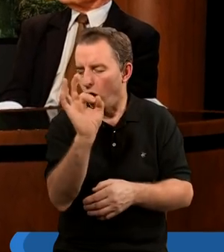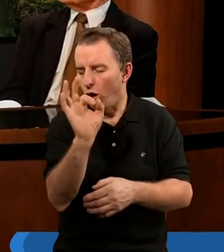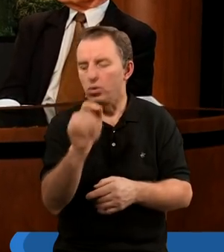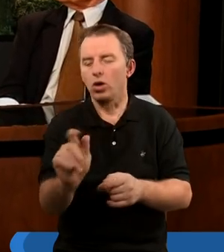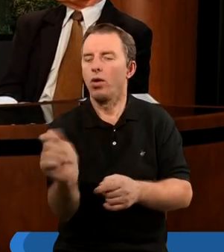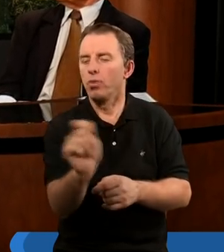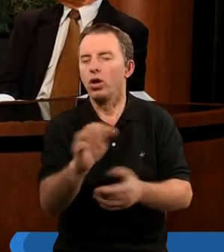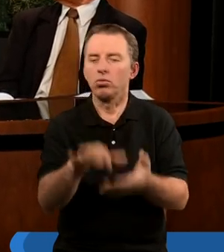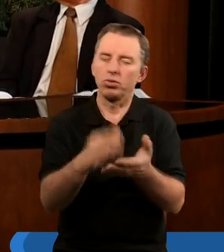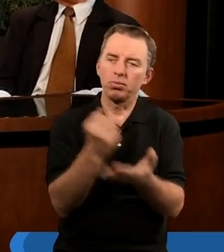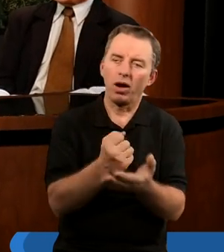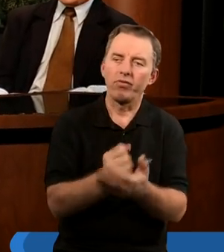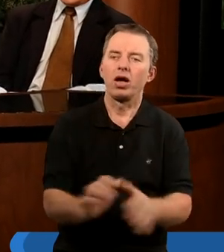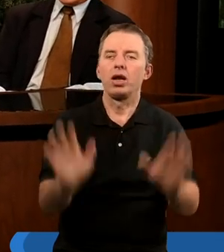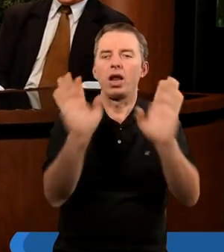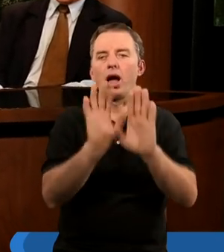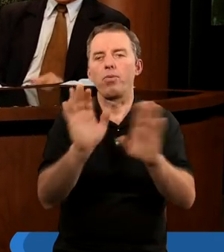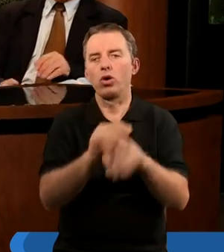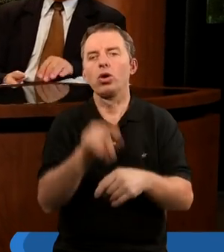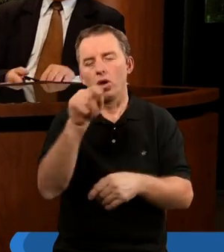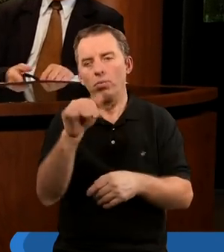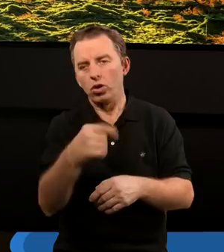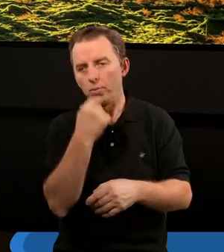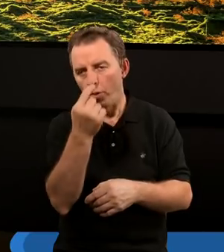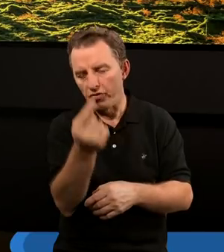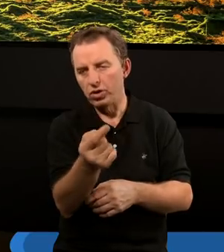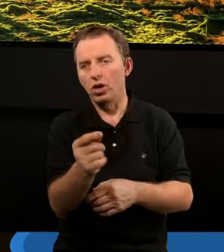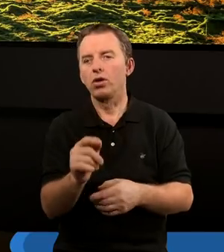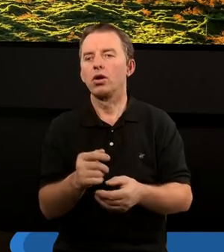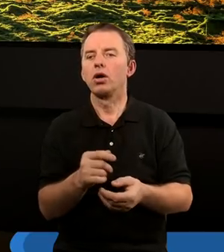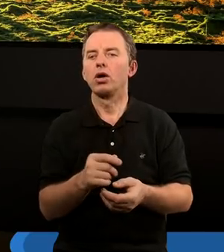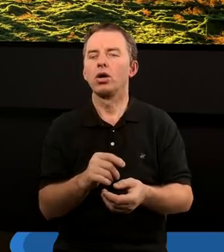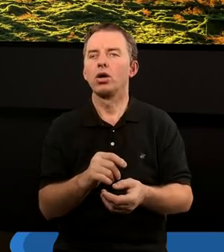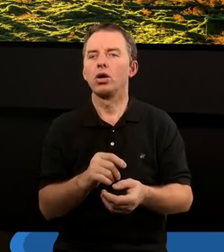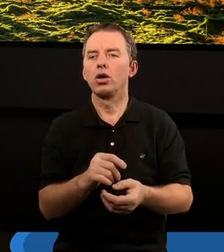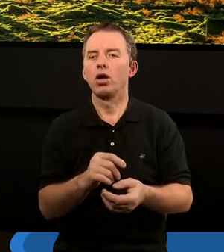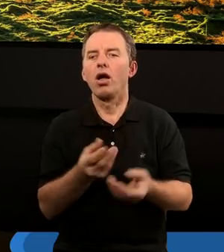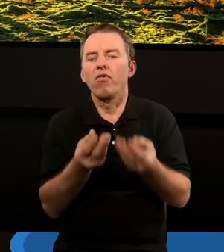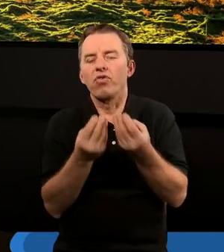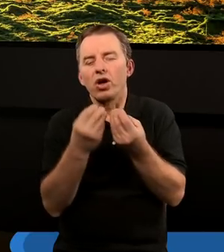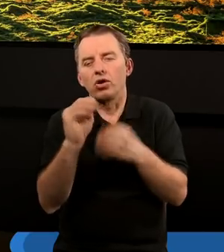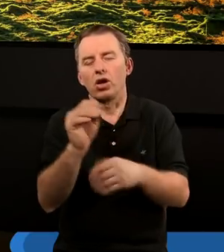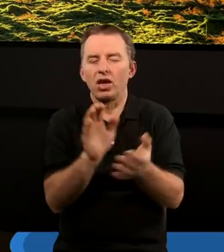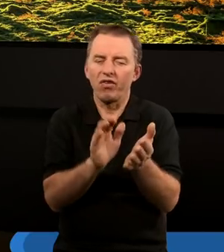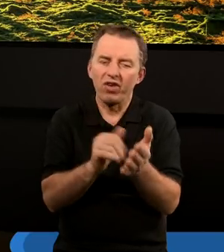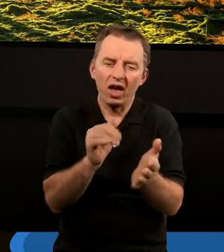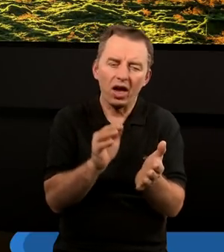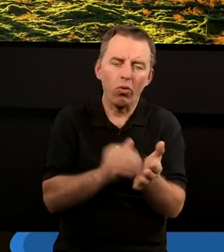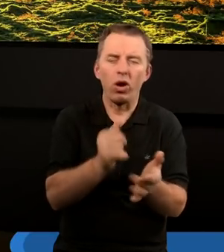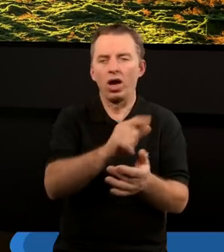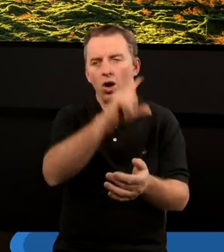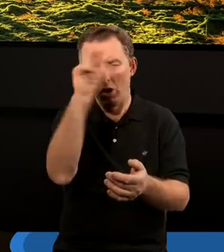kwestię, tę kwestię nabożeństwa, ponieważ warto może powiedzieć, że przecież w większości zwykłych ludzi,